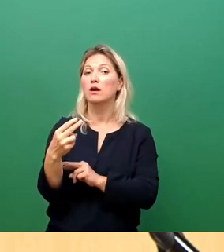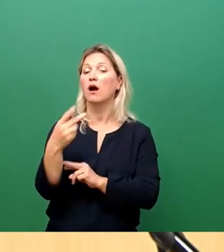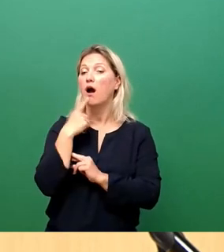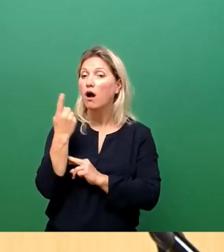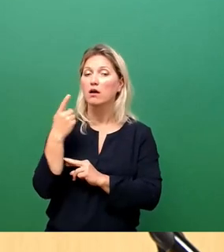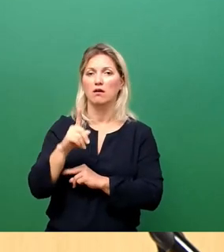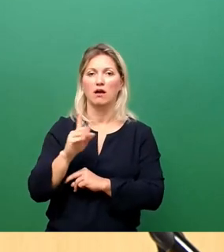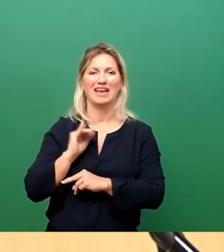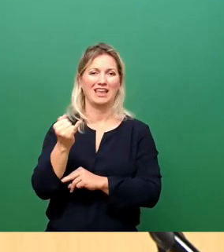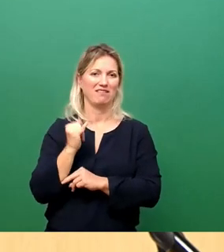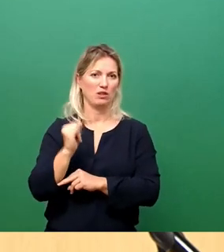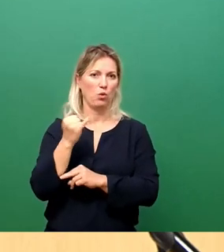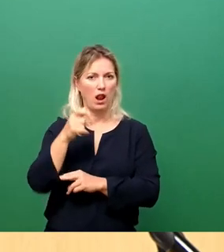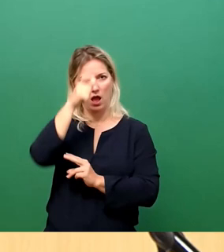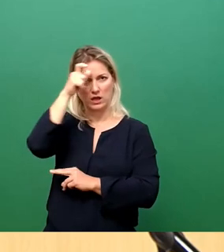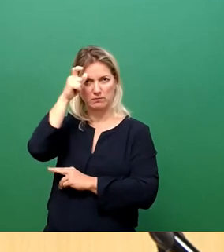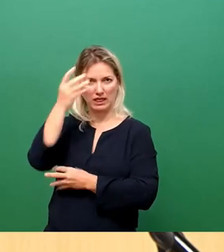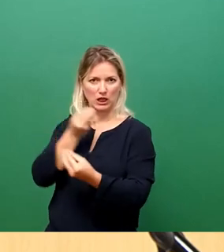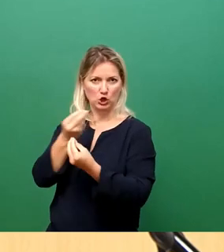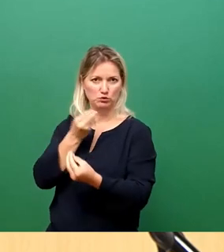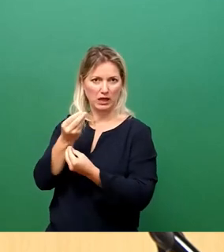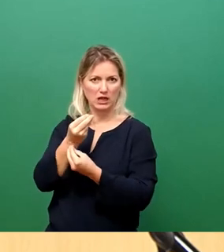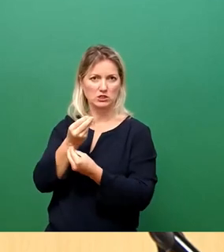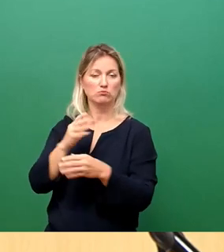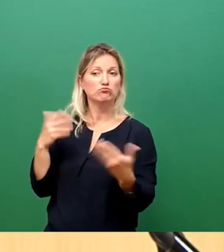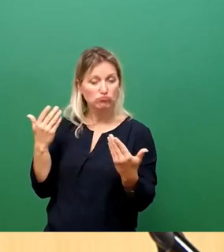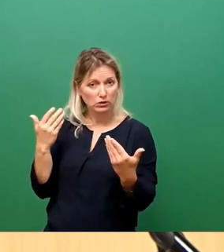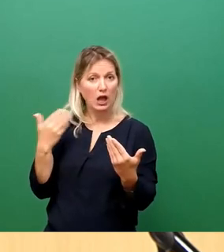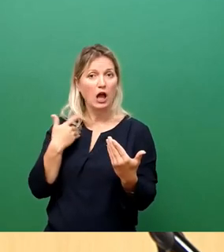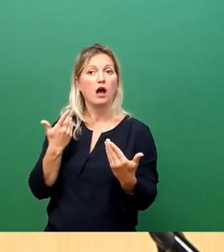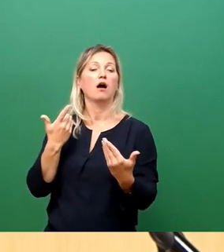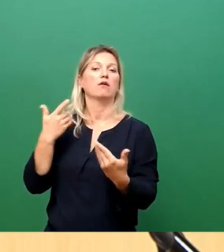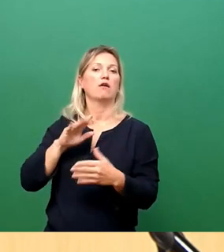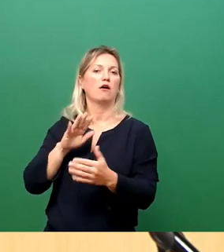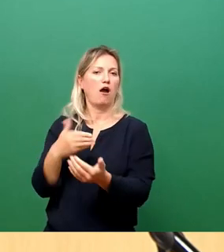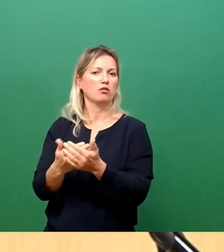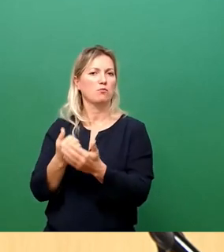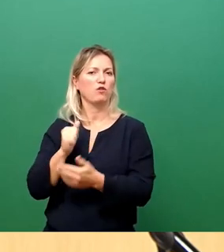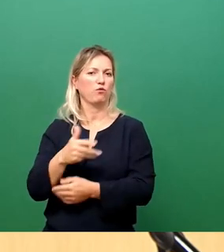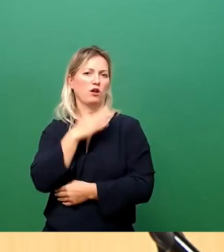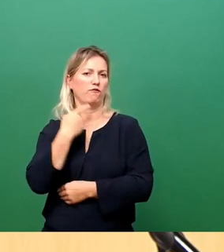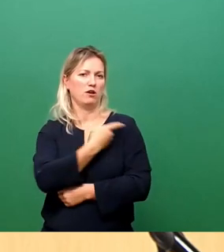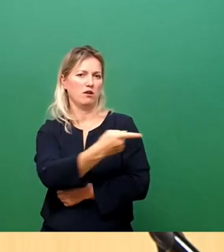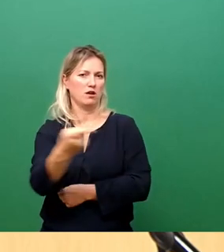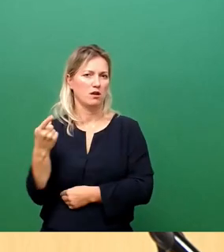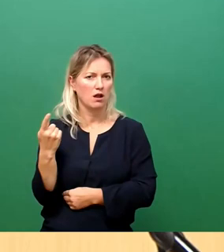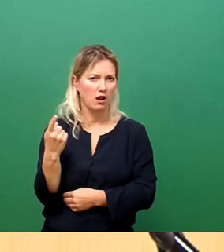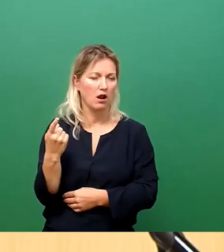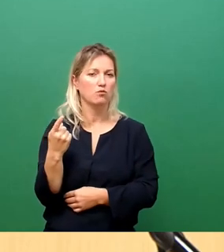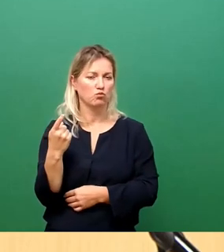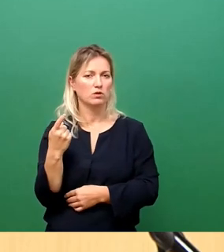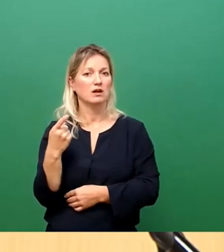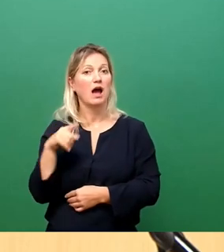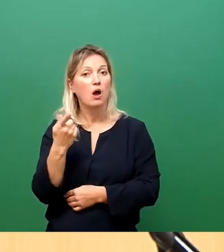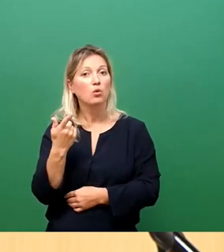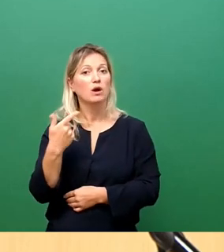die in den Bereichen barrierearm angeboten wurden, über die entsprechenden Impfangebote bei